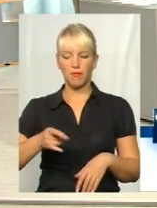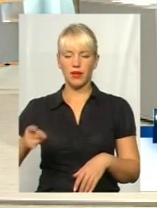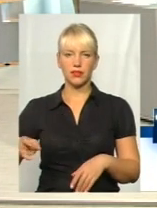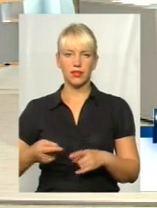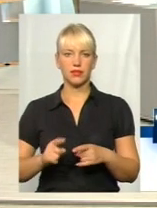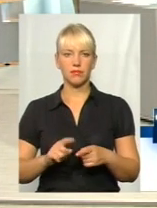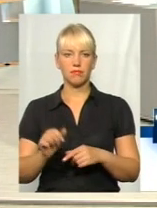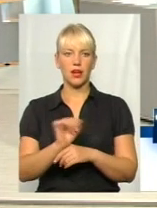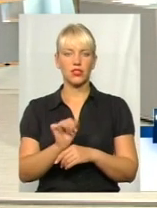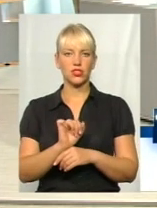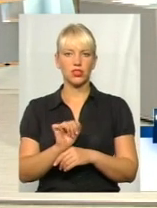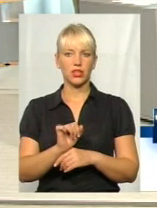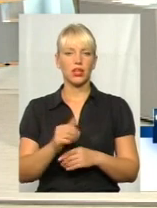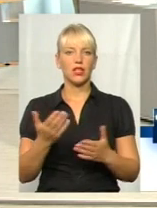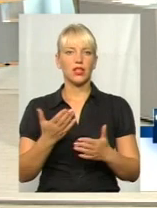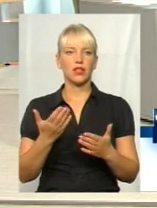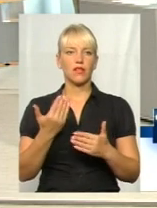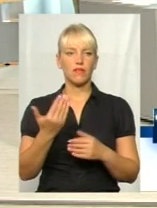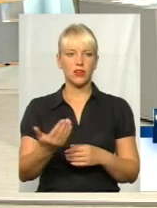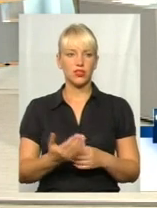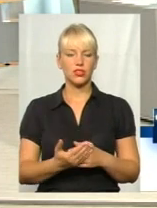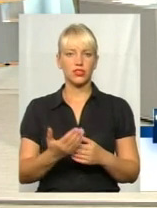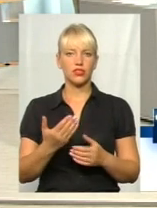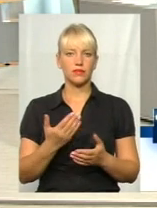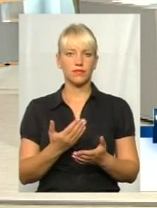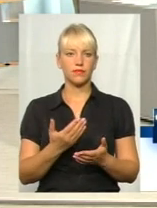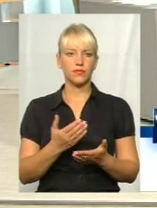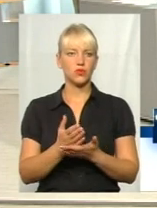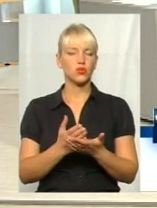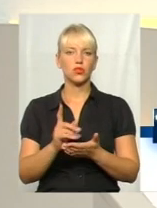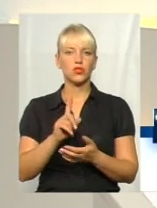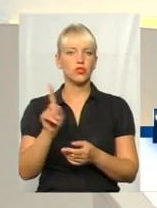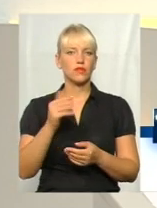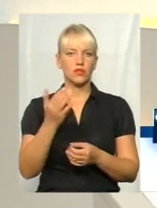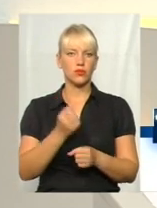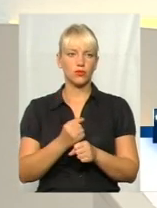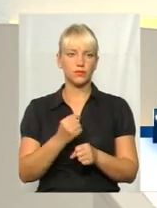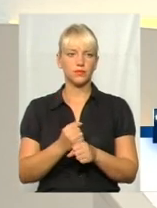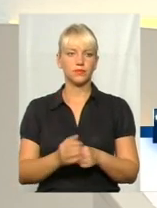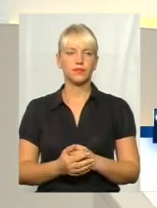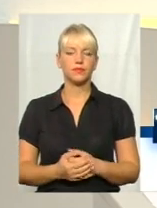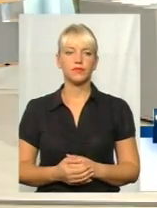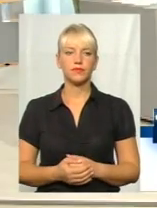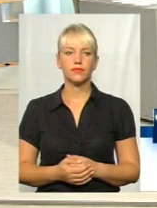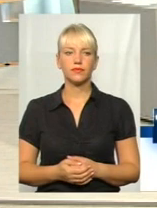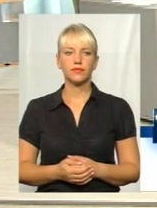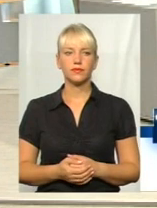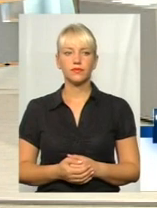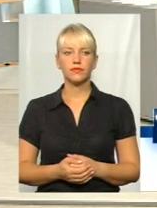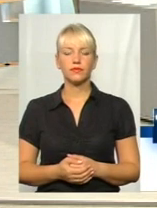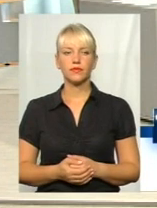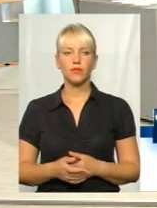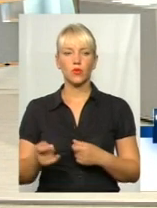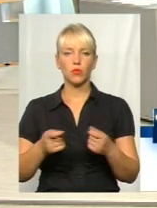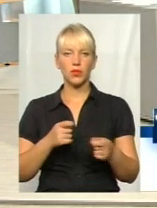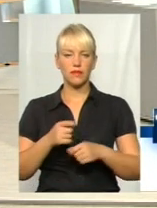цитатах автомобілів? Які ваші впливи? Дякуємо. Дякуємо за ваше питання. Пане Ігор. Управління